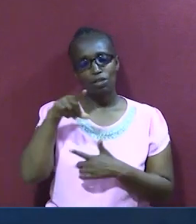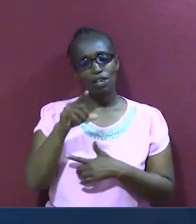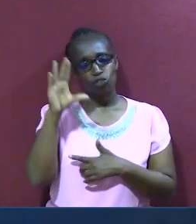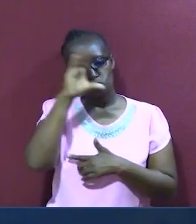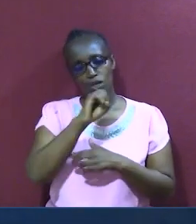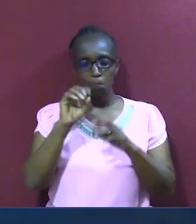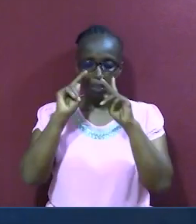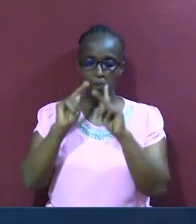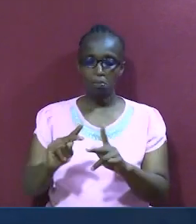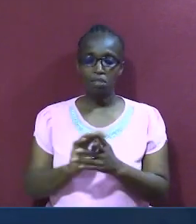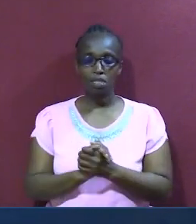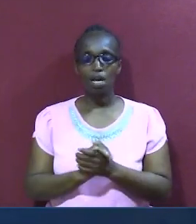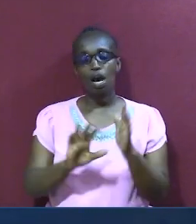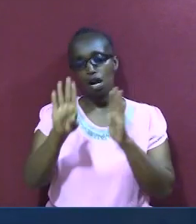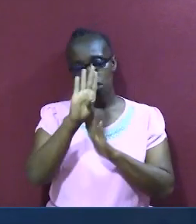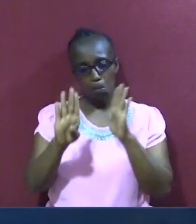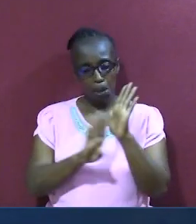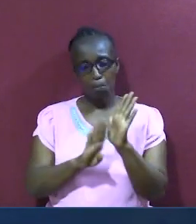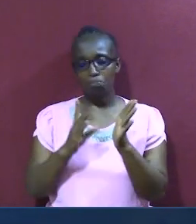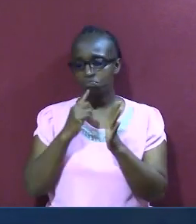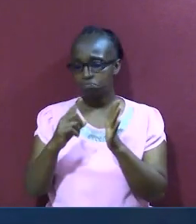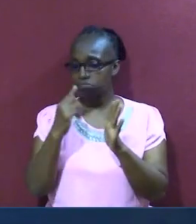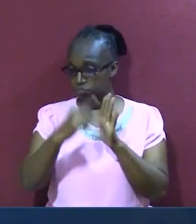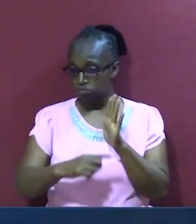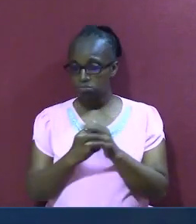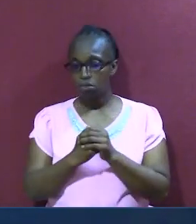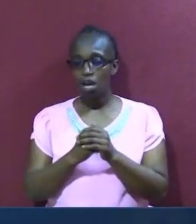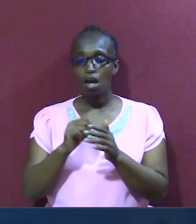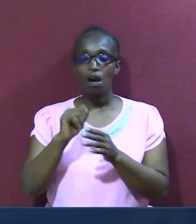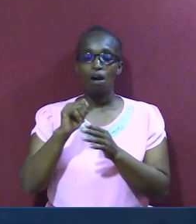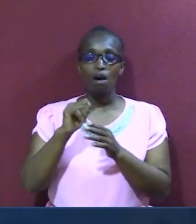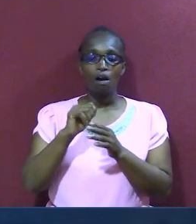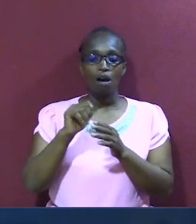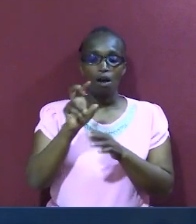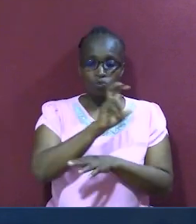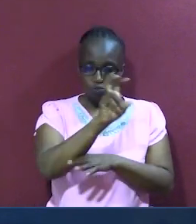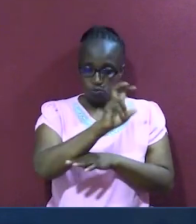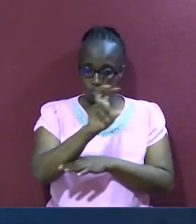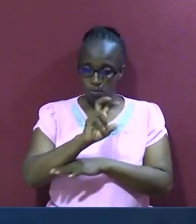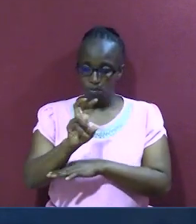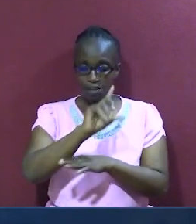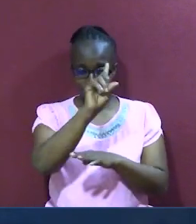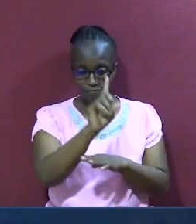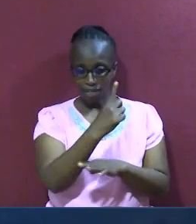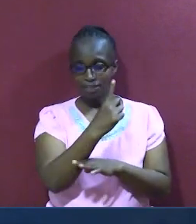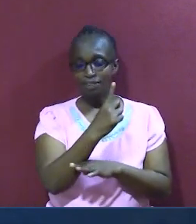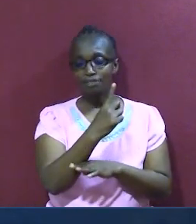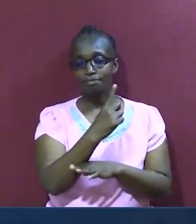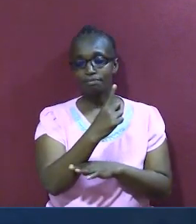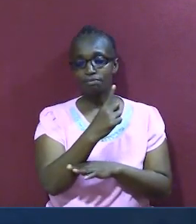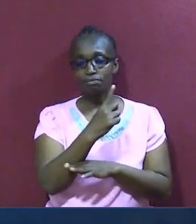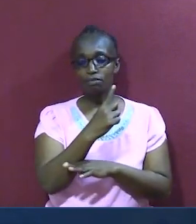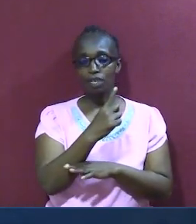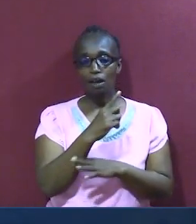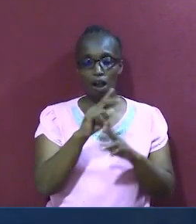amani. Mili inasema ya kwanza, kwamba tutafute, tutafute kuwa na amani